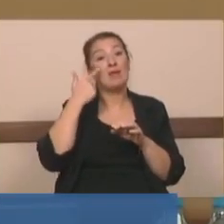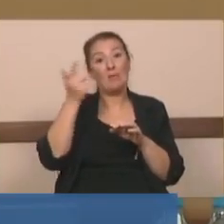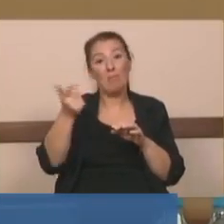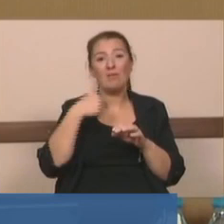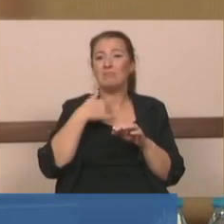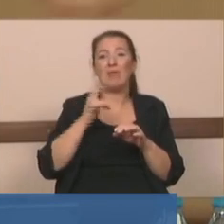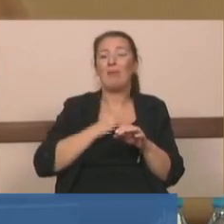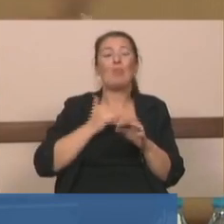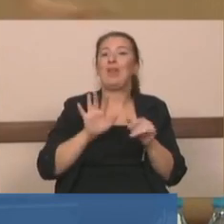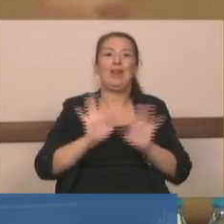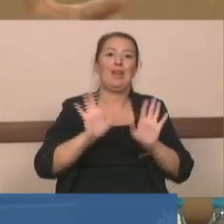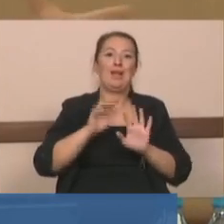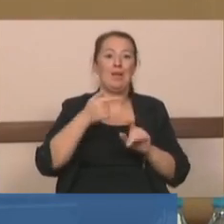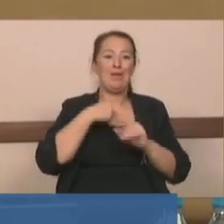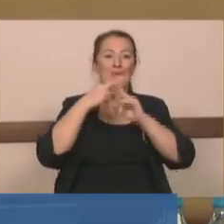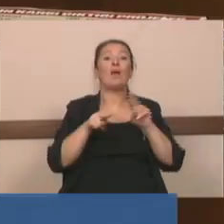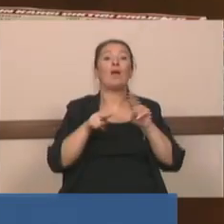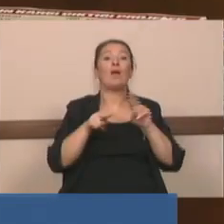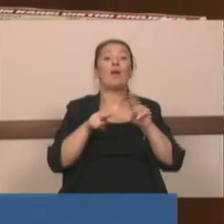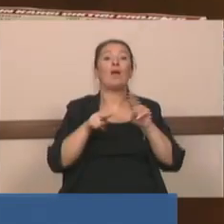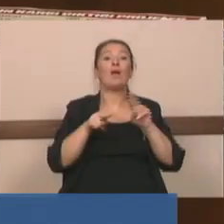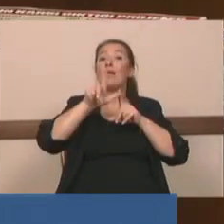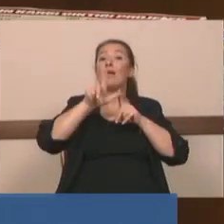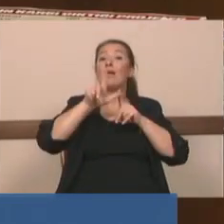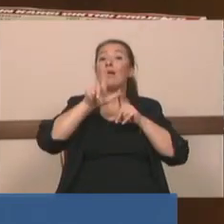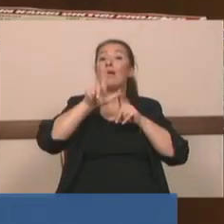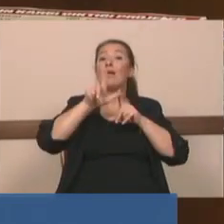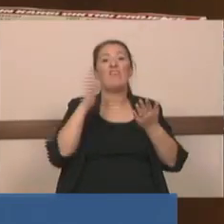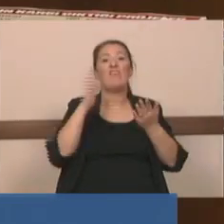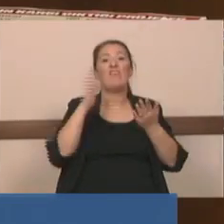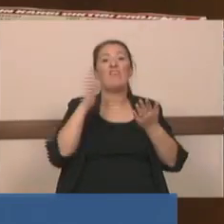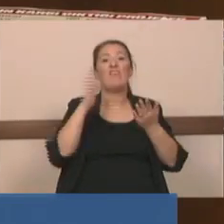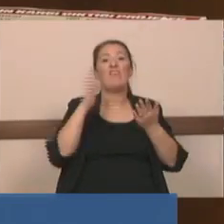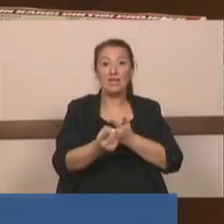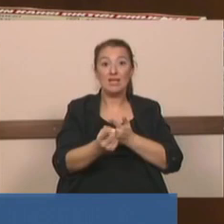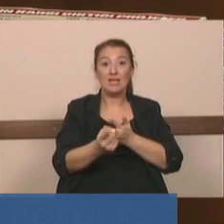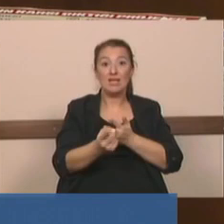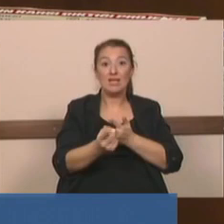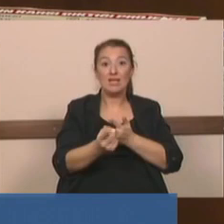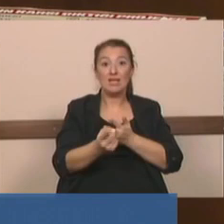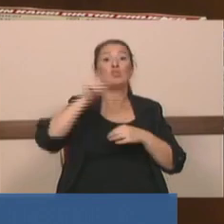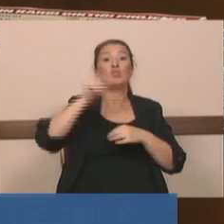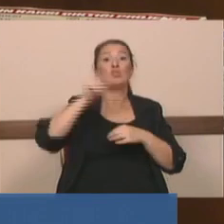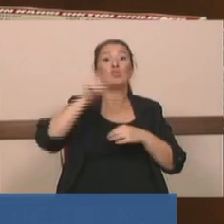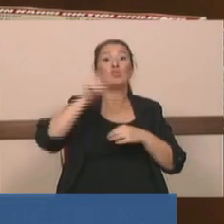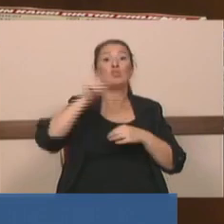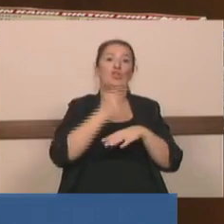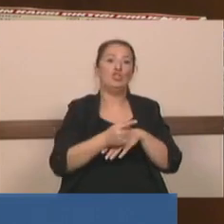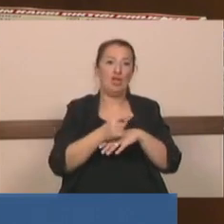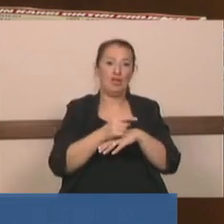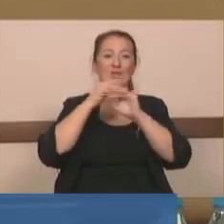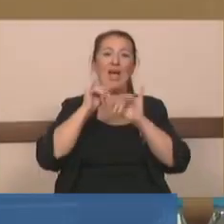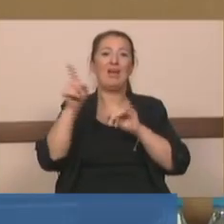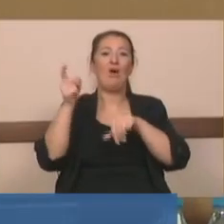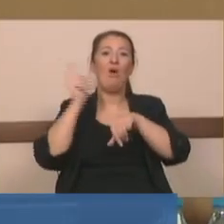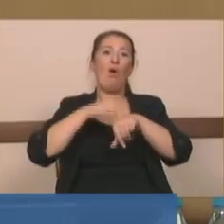gösteririm. Konuşmamı taklit ettiniz. Sayın Başkan şöyle diyecekti. Hayır, Kanal İstanbul yapılmalı diyecekti. Ya bunu